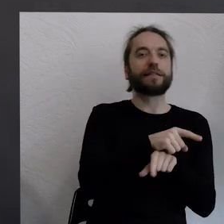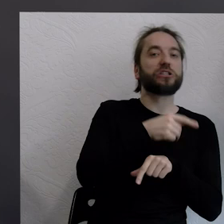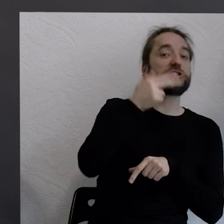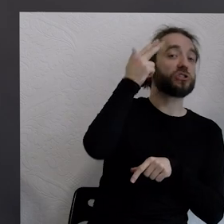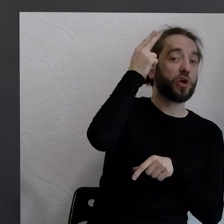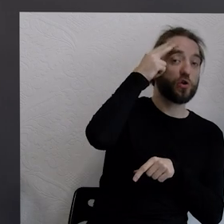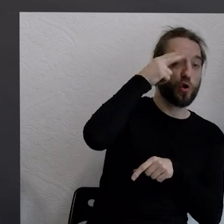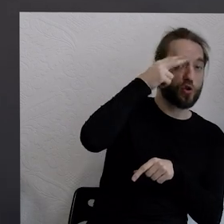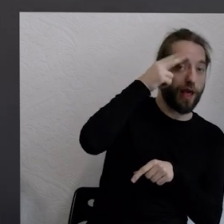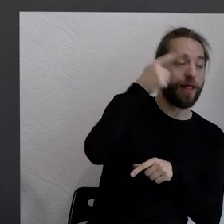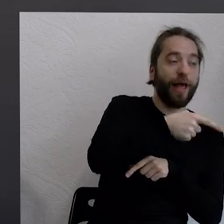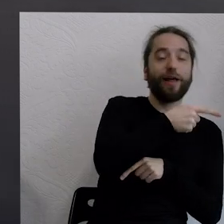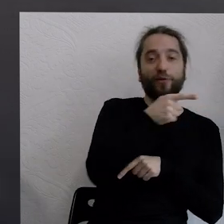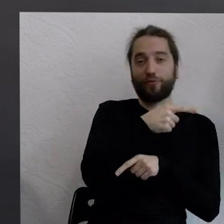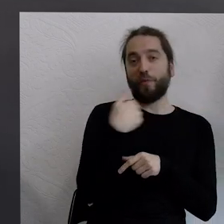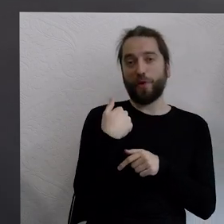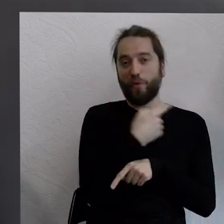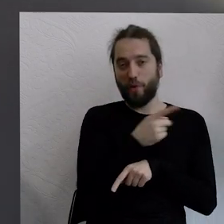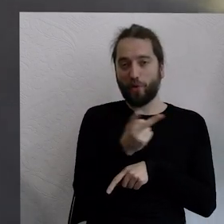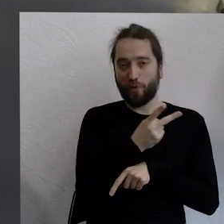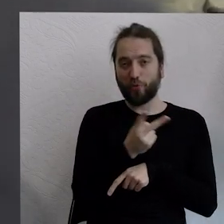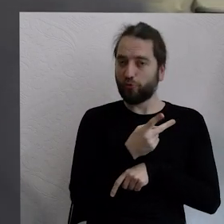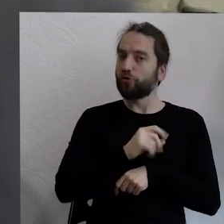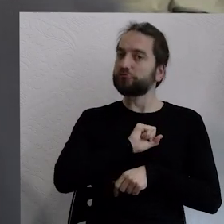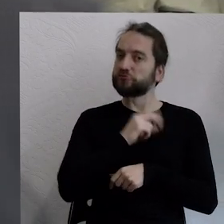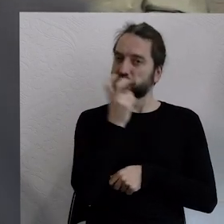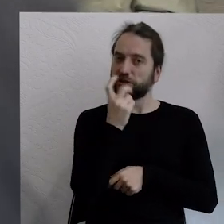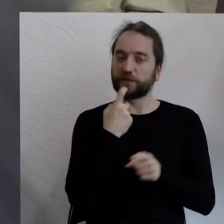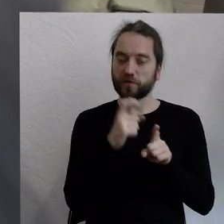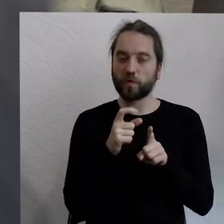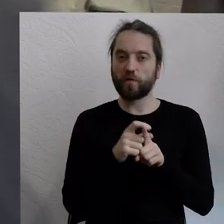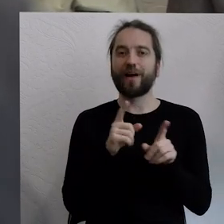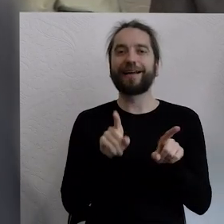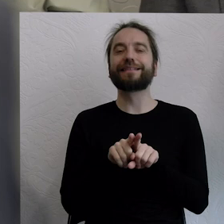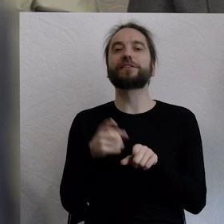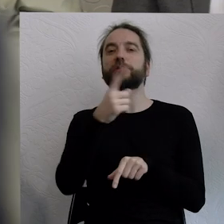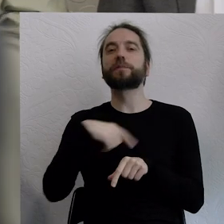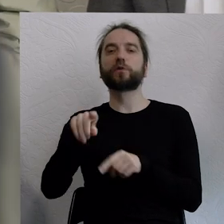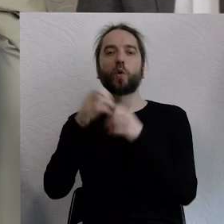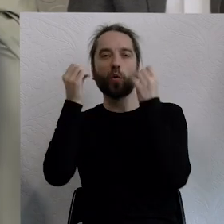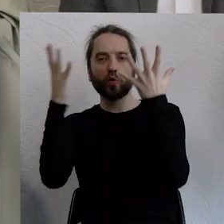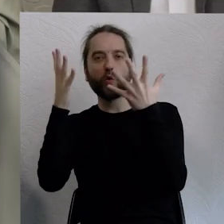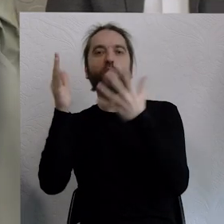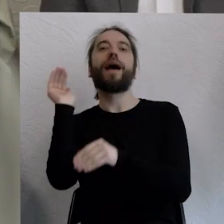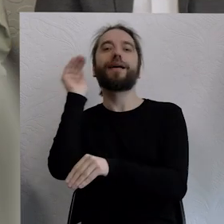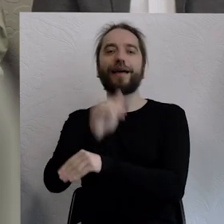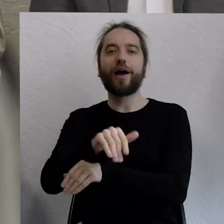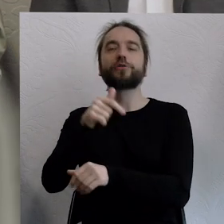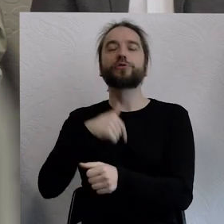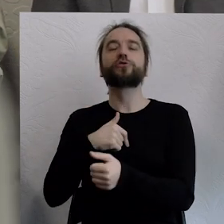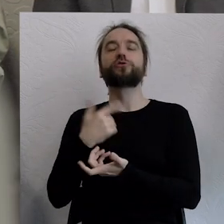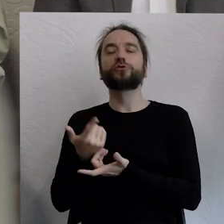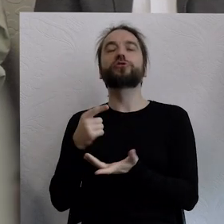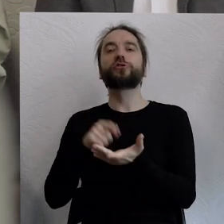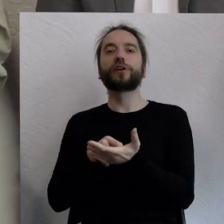Jedną chyba z największych bolączek, którą się borykamy w tak zwanej kulturze zachodu, jest latański pomysł końca filozofii.